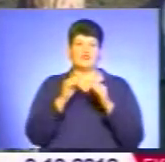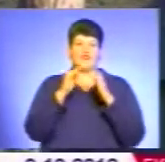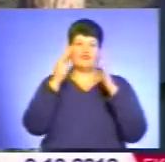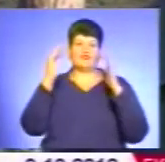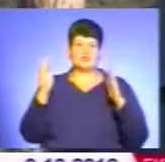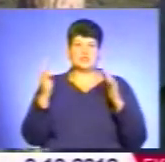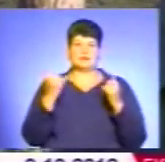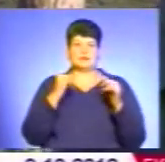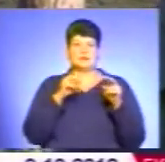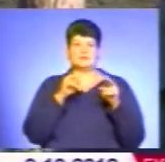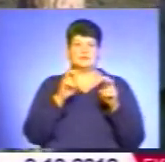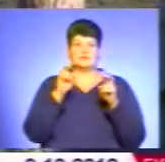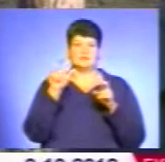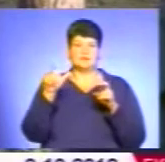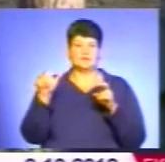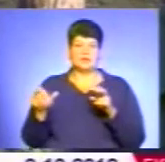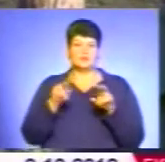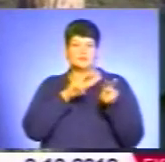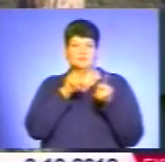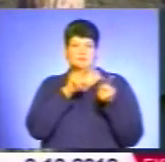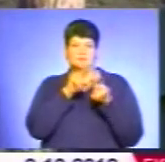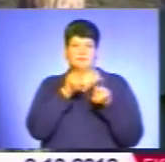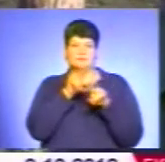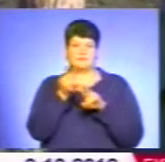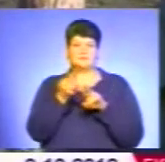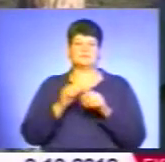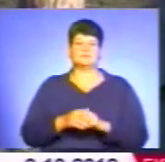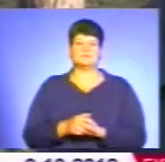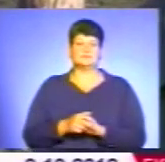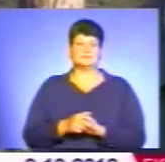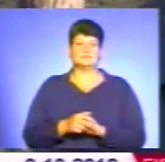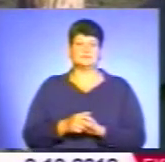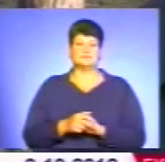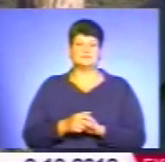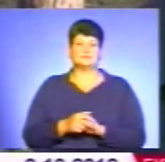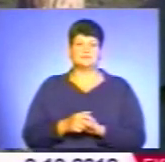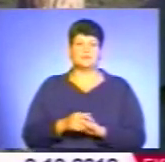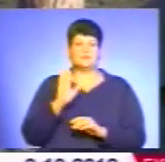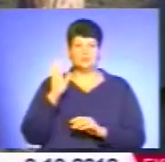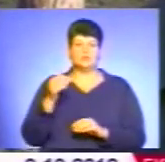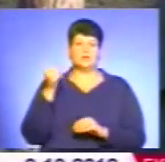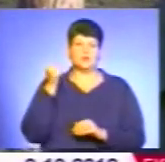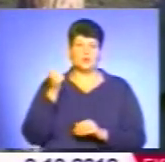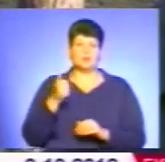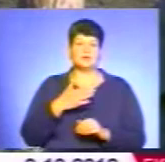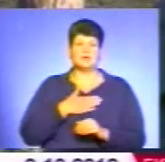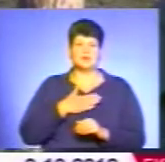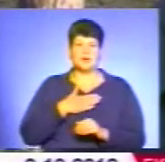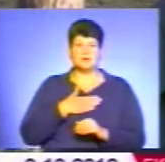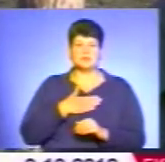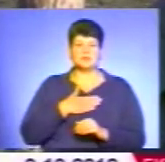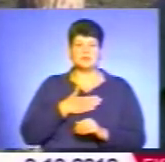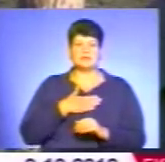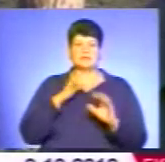І вони будуть приїжджати, досліджувати. відповідно, їм буде добре, і наш, скажімо,